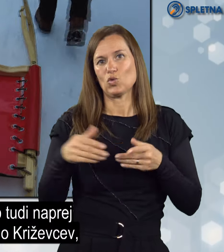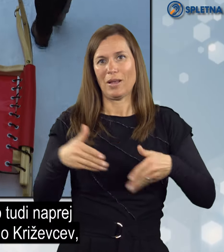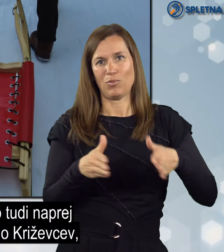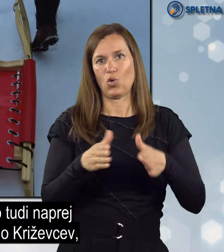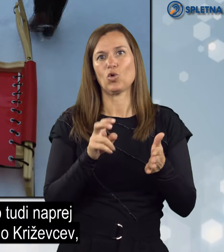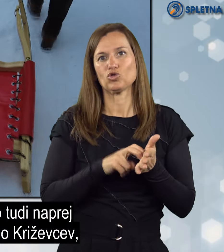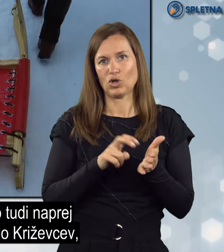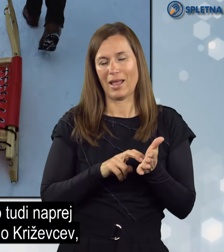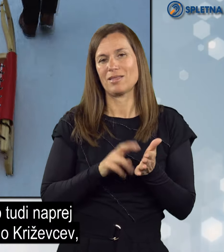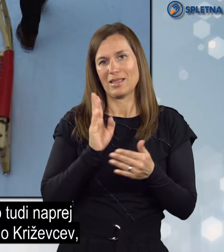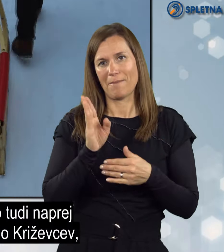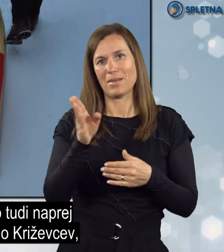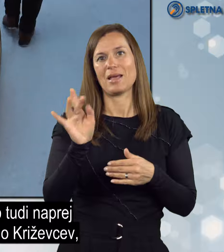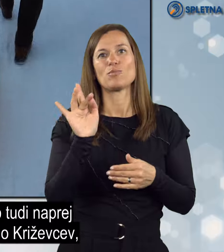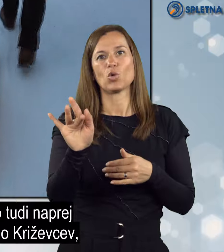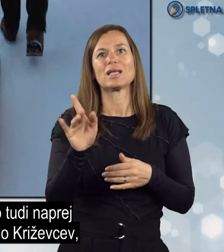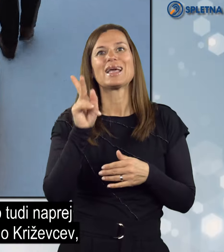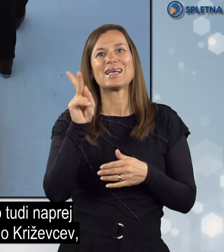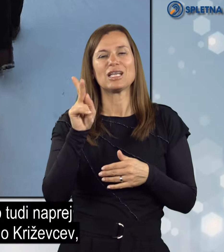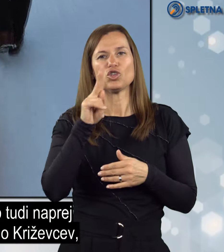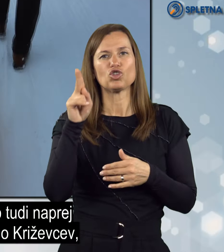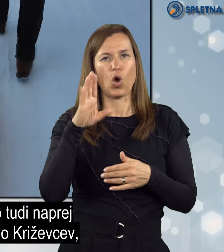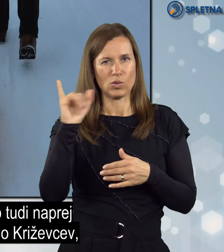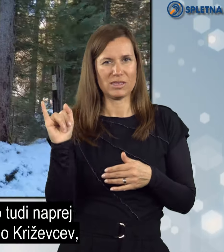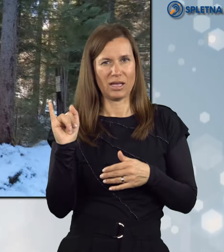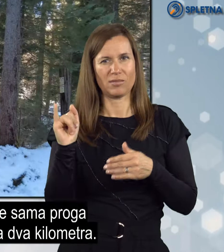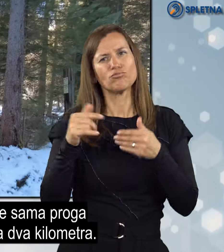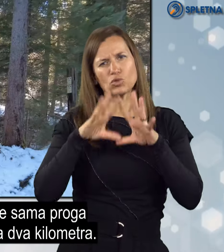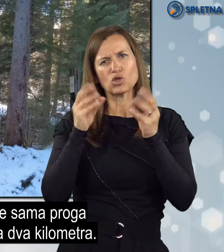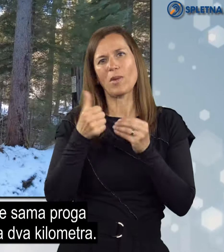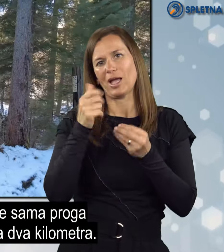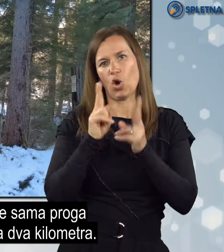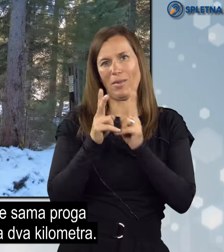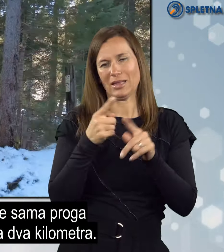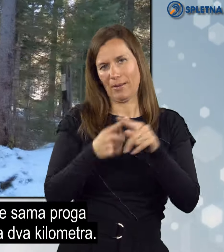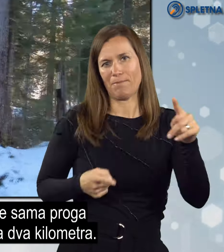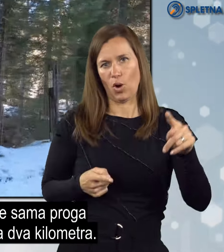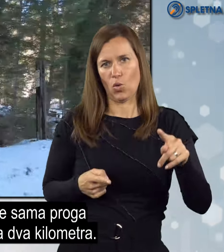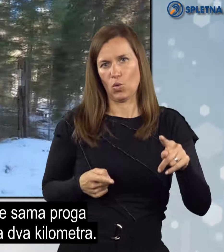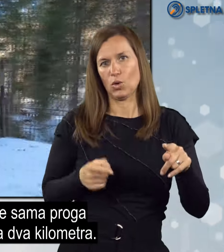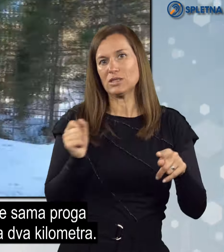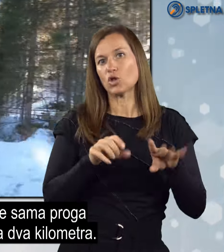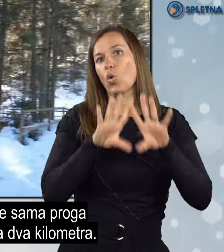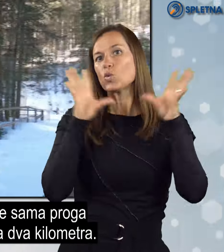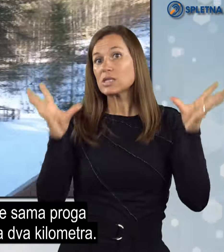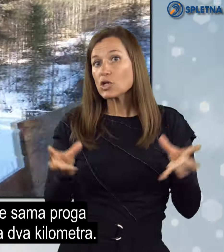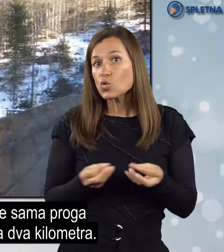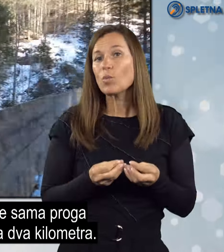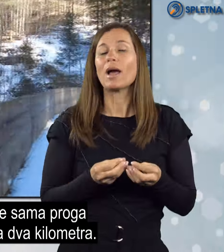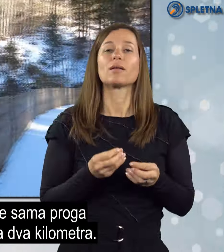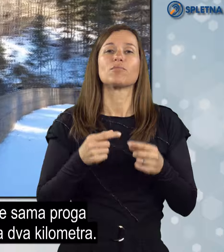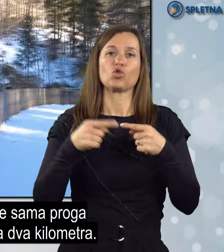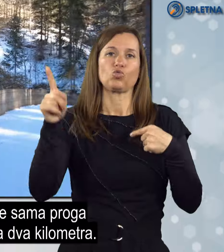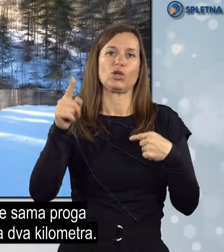progo še naprej proti Križovcem, dolgo en kilometr pa pol, tako da sama proga tukaj je